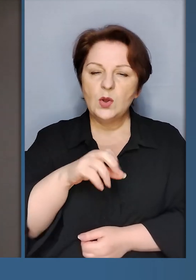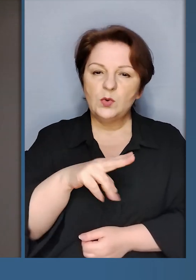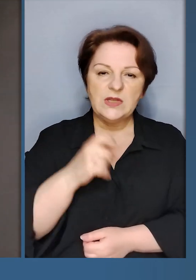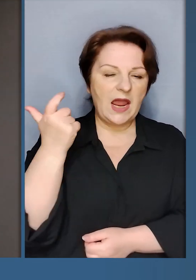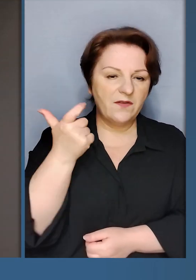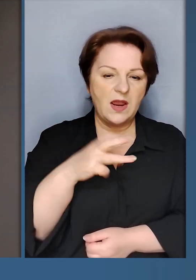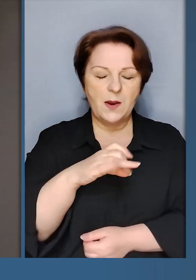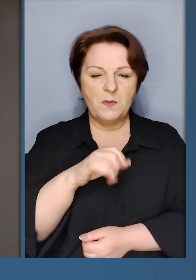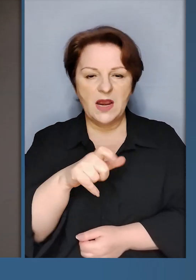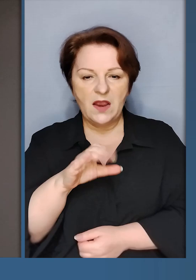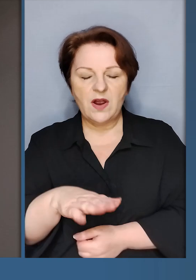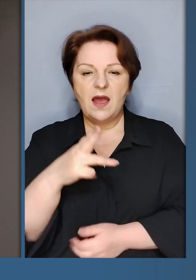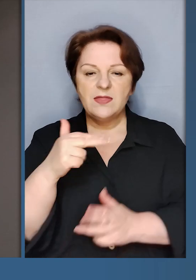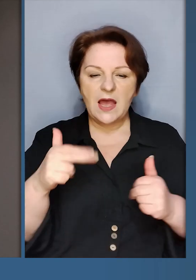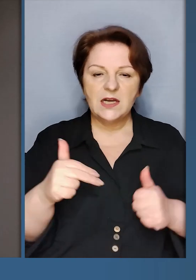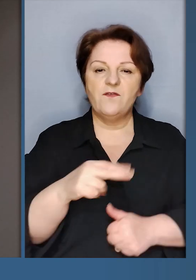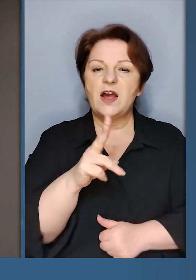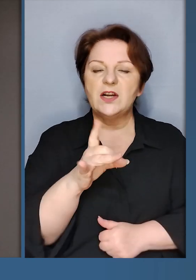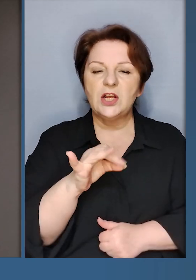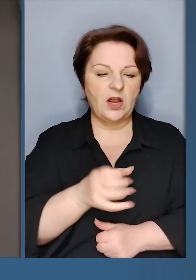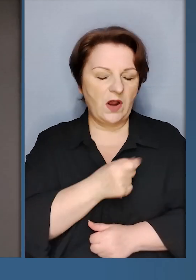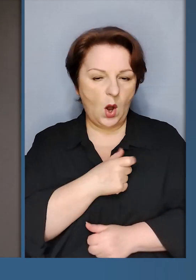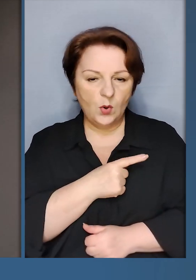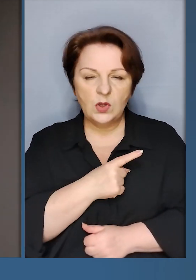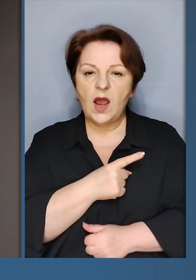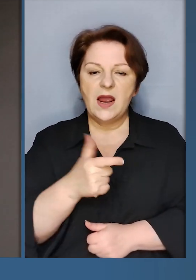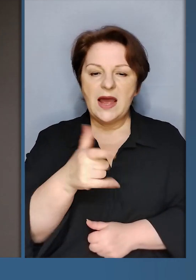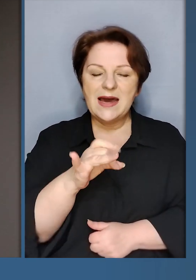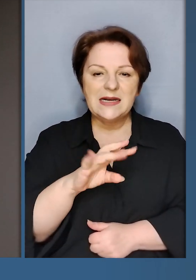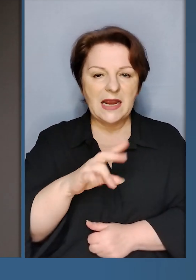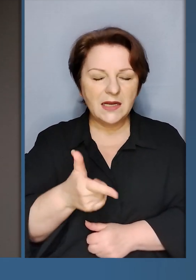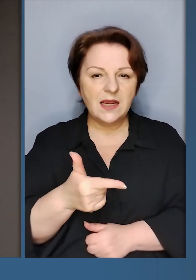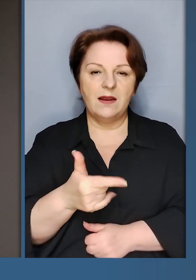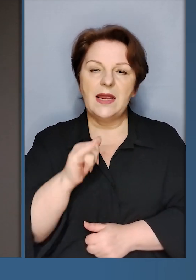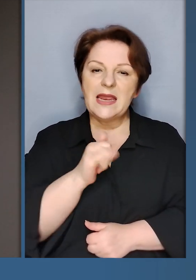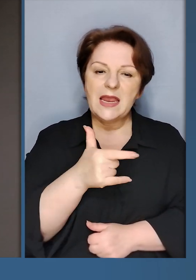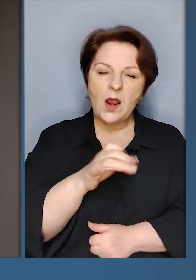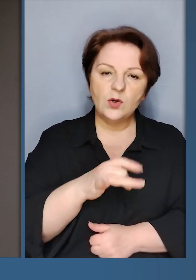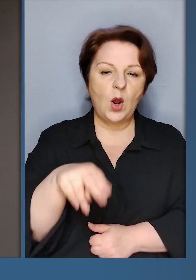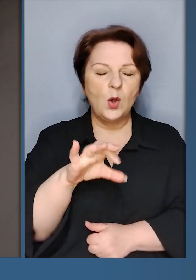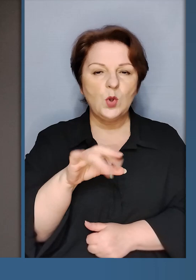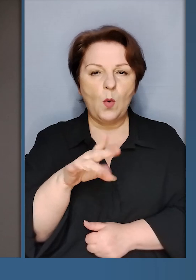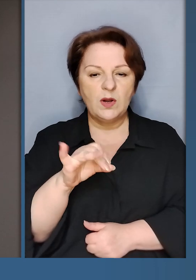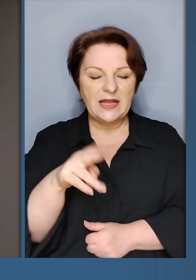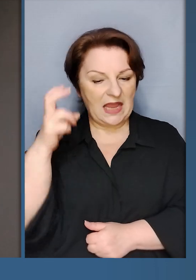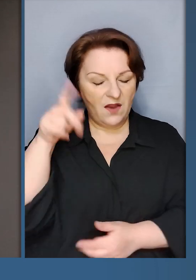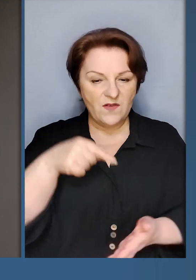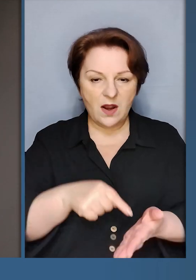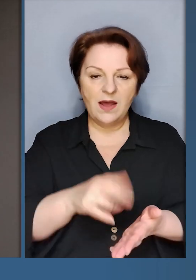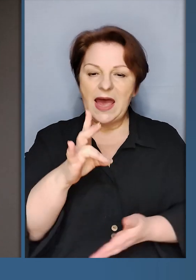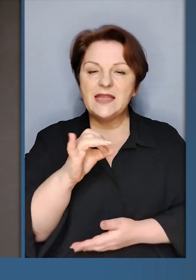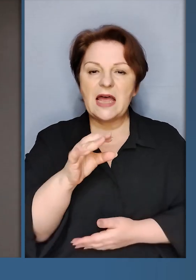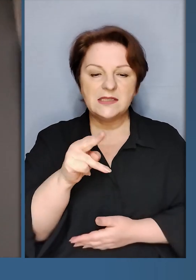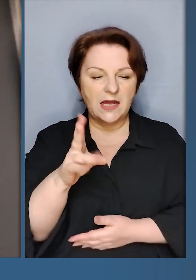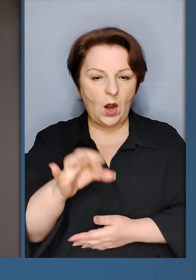Луценко в Харкові, Денис Міхеєв в Дніпрі, Павло Ахарчевський, Одеса, Михайло Гринь та Ігор Добридень в